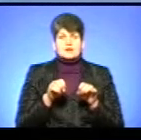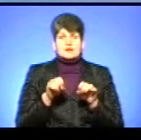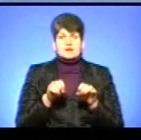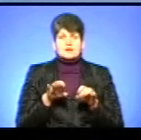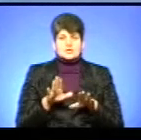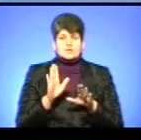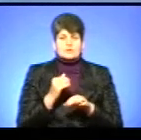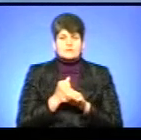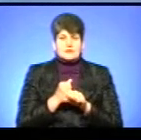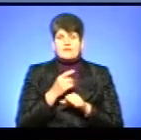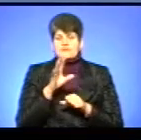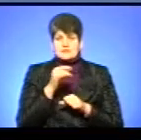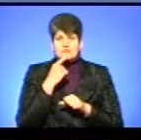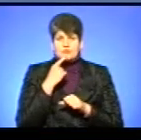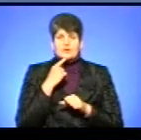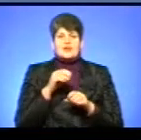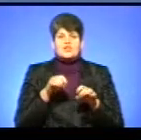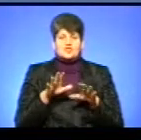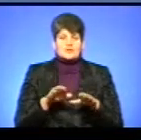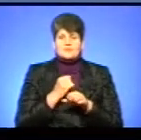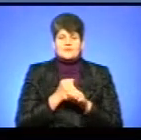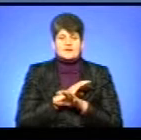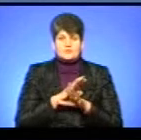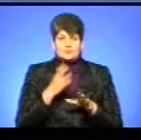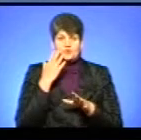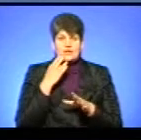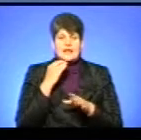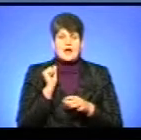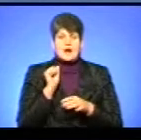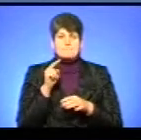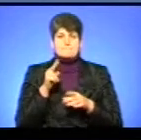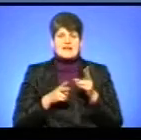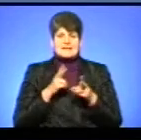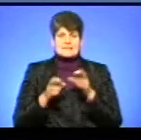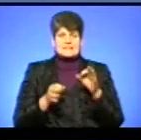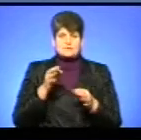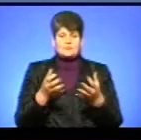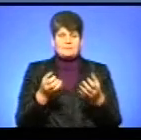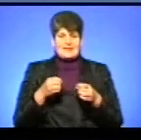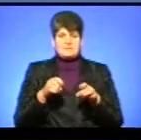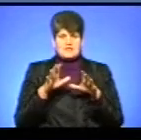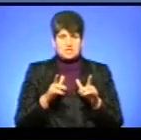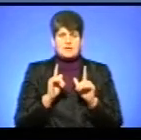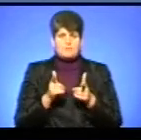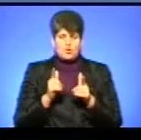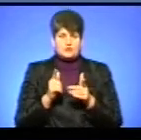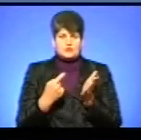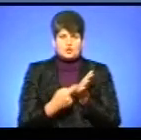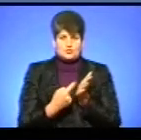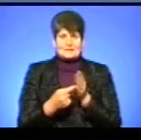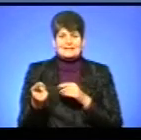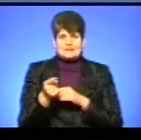всіх запевняю, що рішення не діятиме. Що коли апеляційний суд прийме рішення і погодиться з доводами